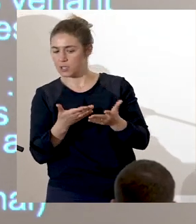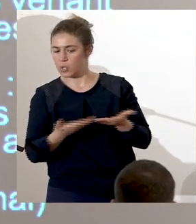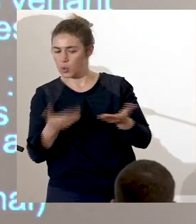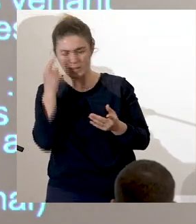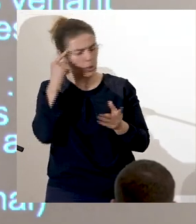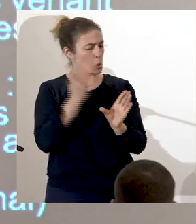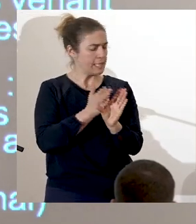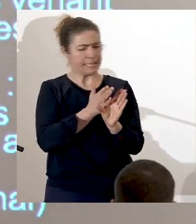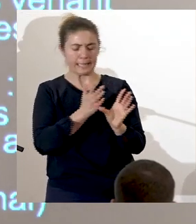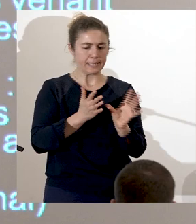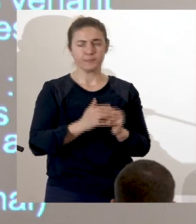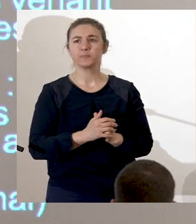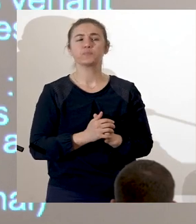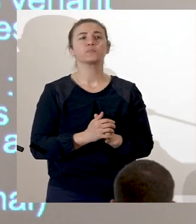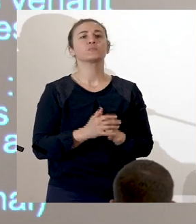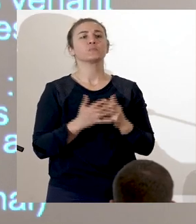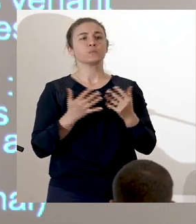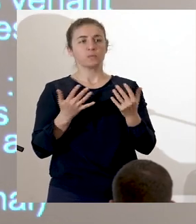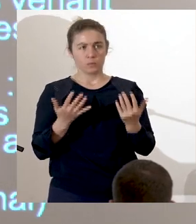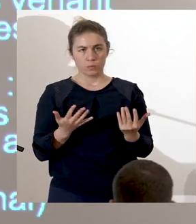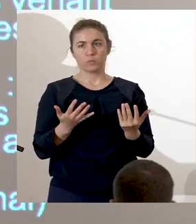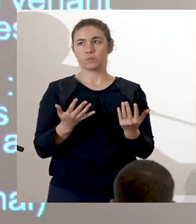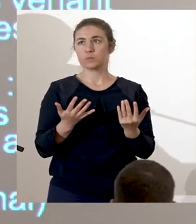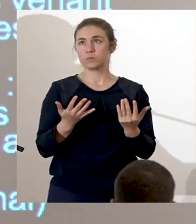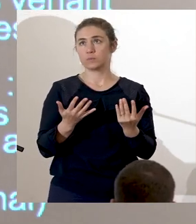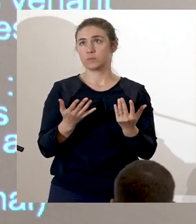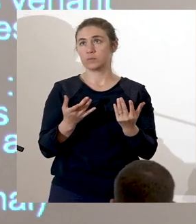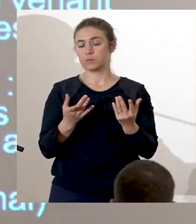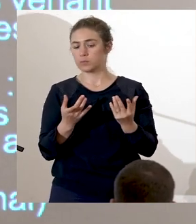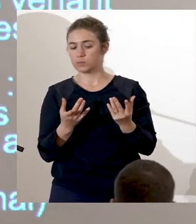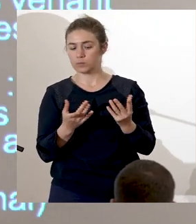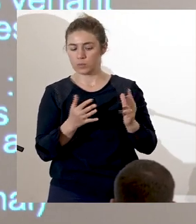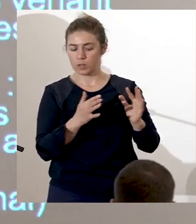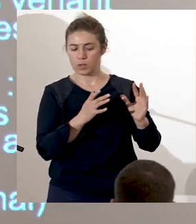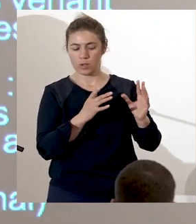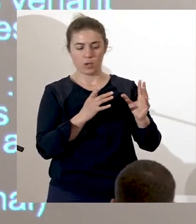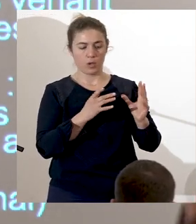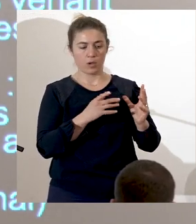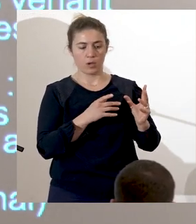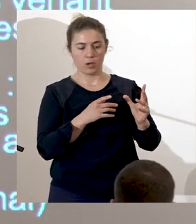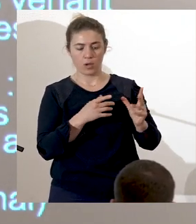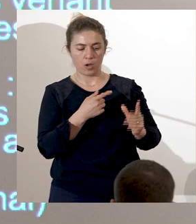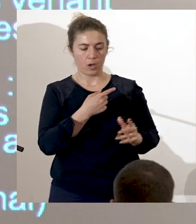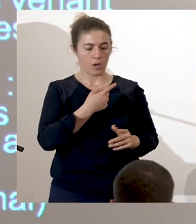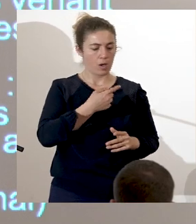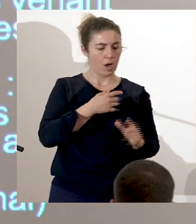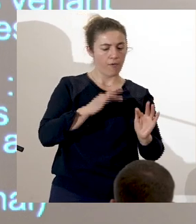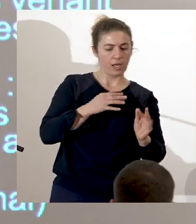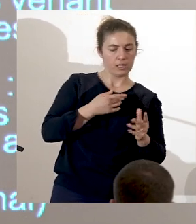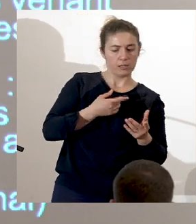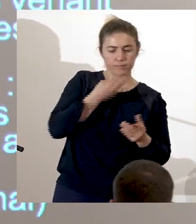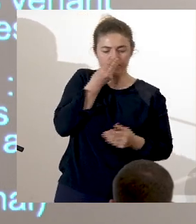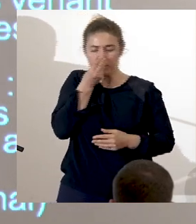Saisis à travers des termes issus respectivement de leurs sentiments verbalisés.